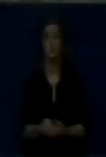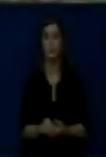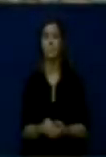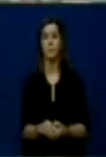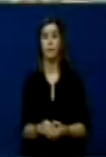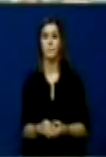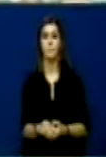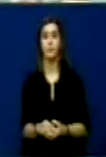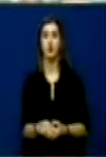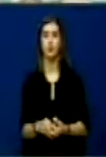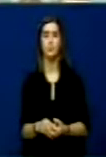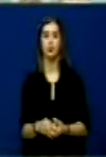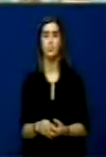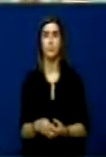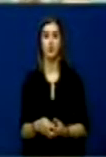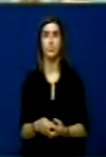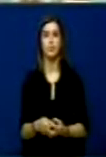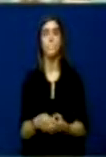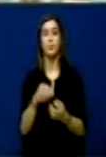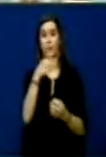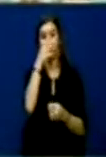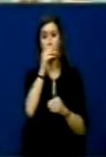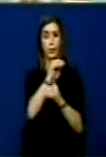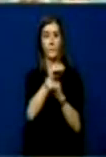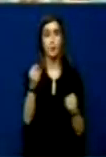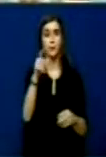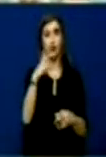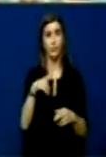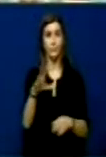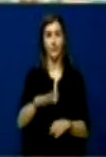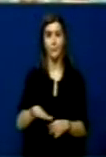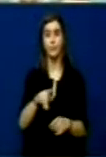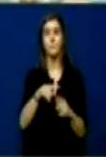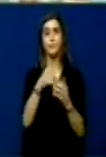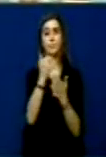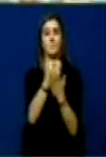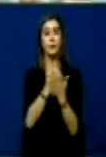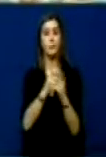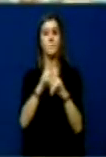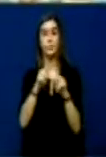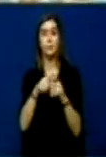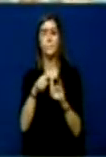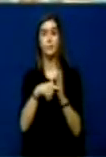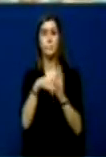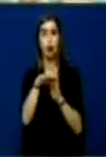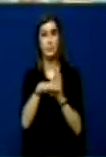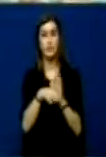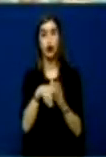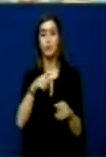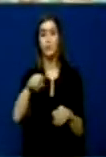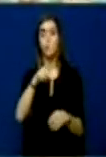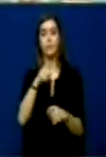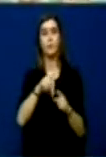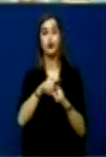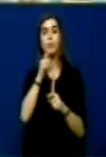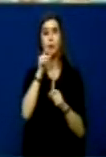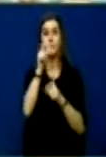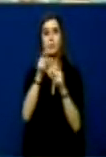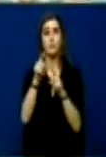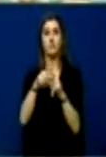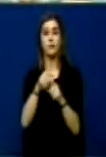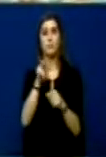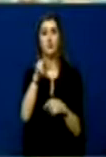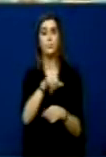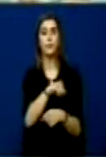Për të njëftuar opinionin publik për përmbajtje në këti ligjë, më saksisht për ata të cilët do të përfitojnë nga këtë